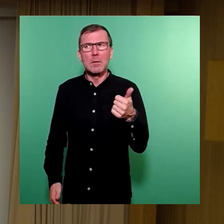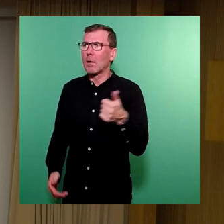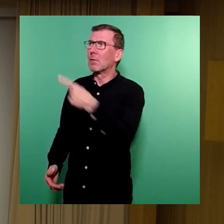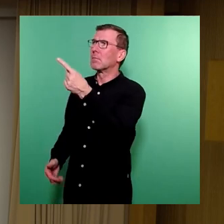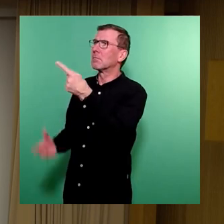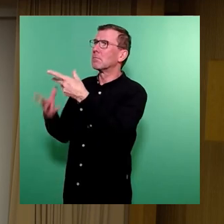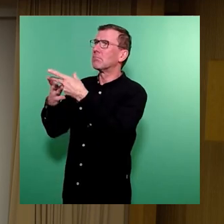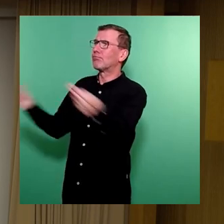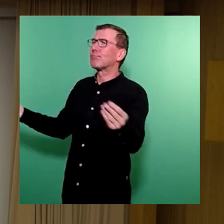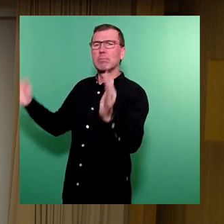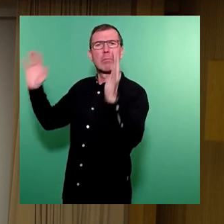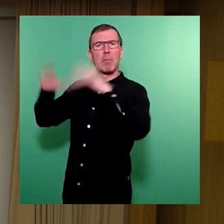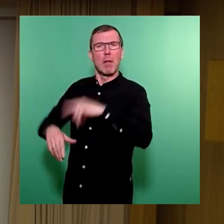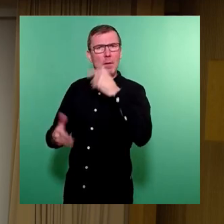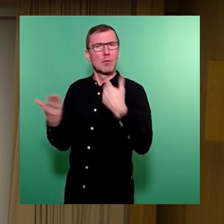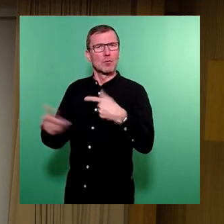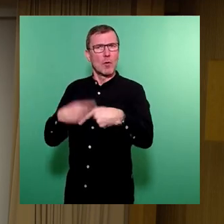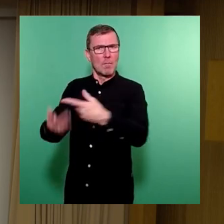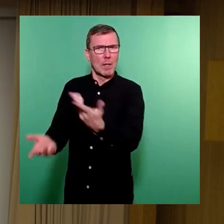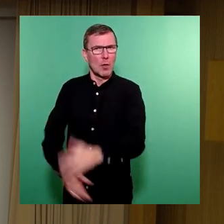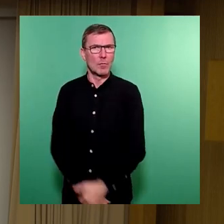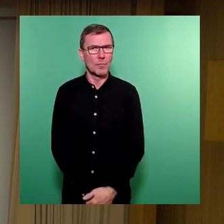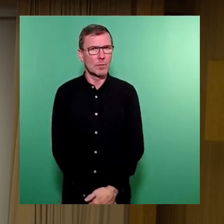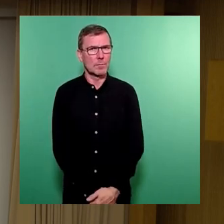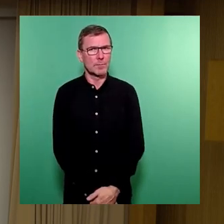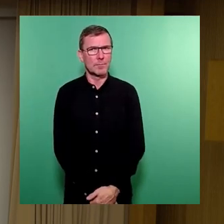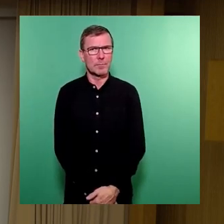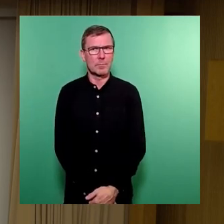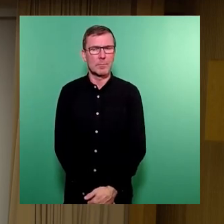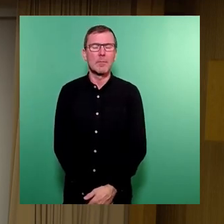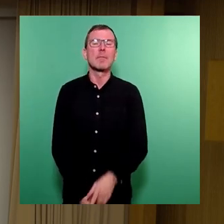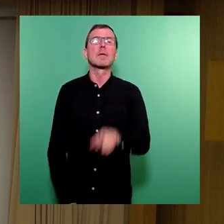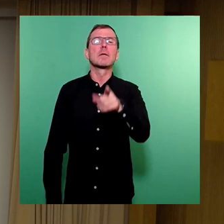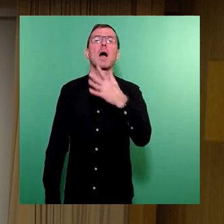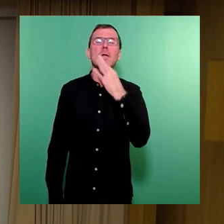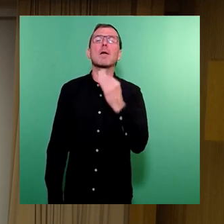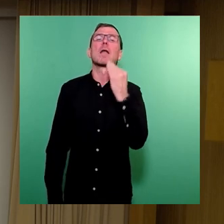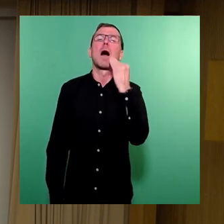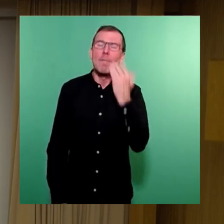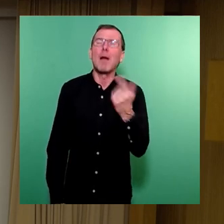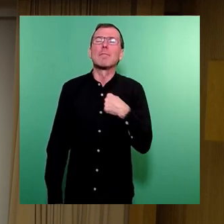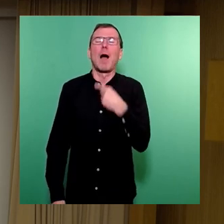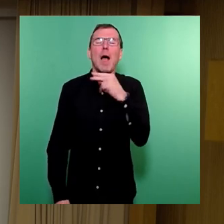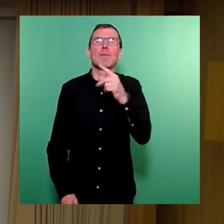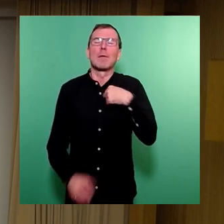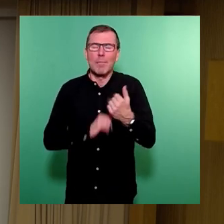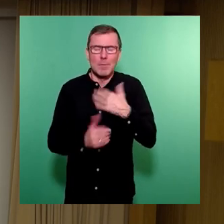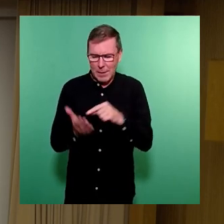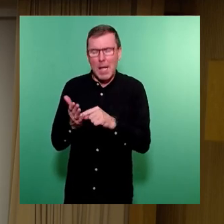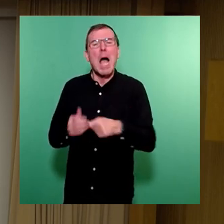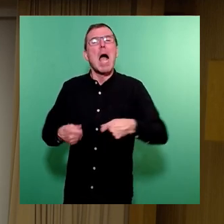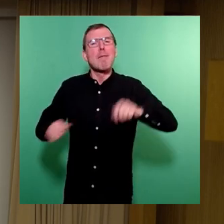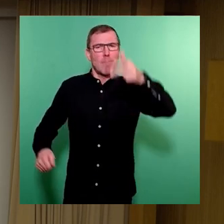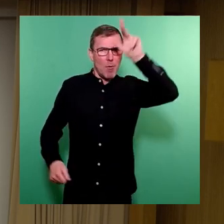wenn das so weitergeht. Also Sie haben gefragt, wer, ich habe das ja gesagt und wiederhole es nochmal, der Bauherr